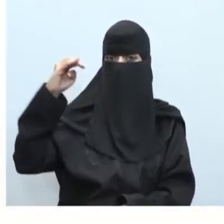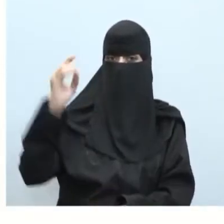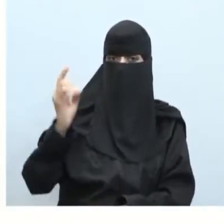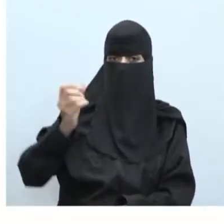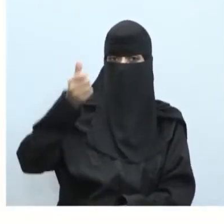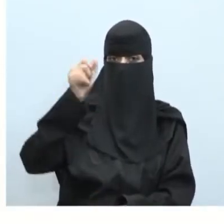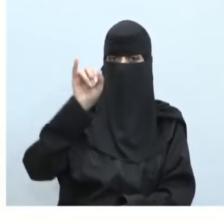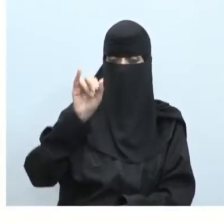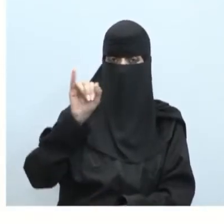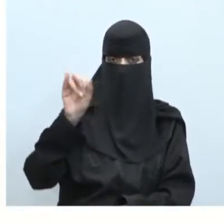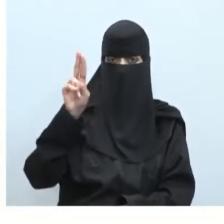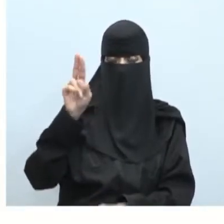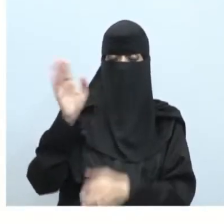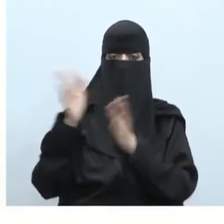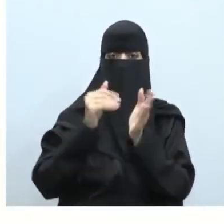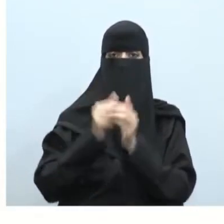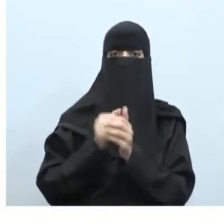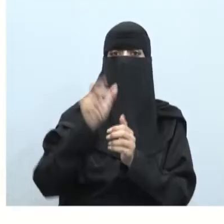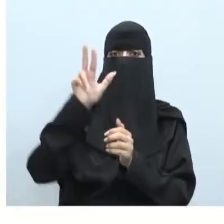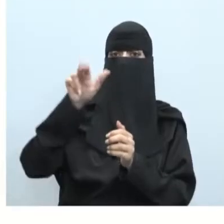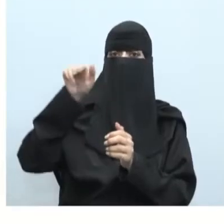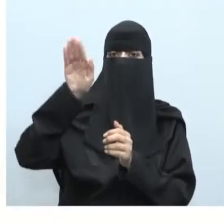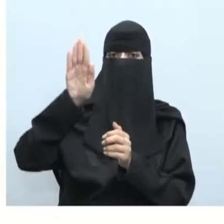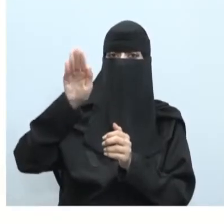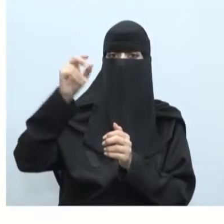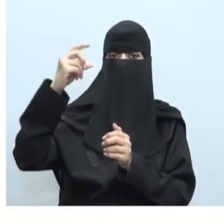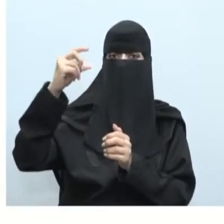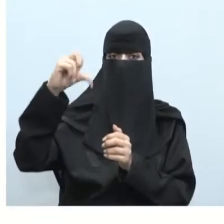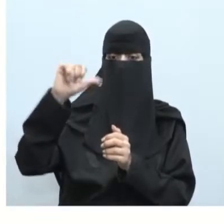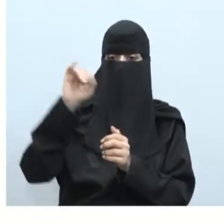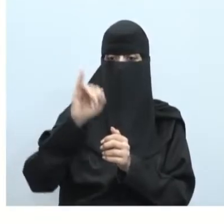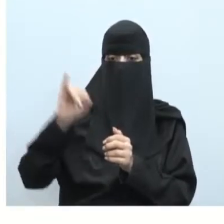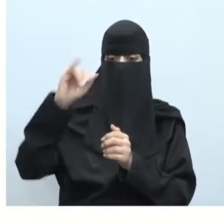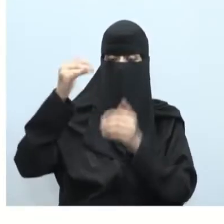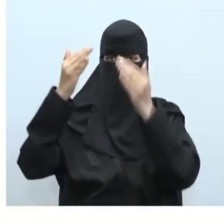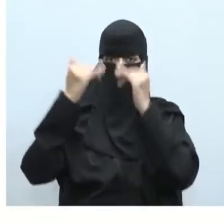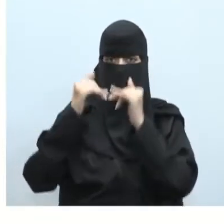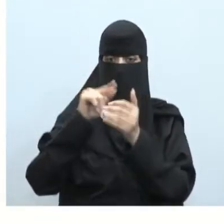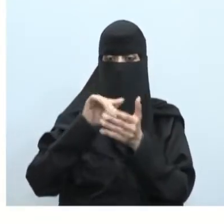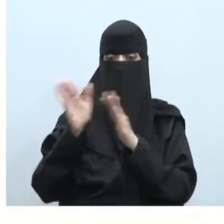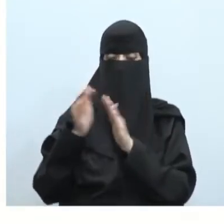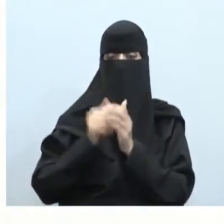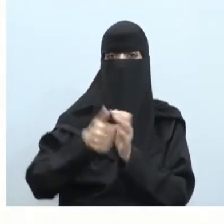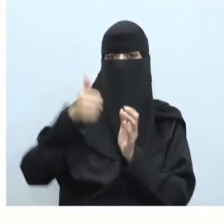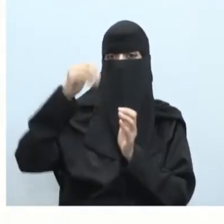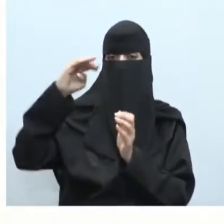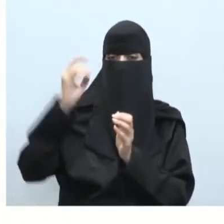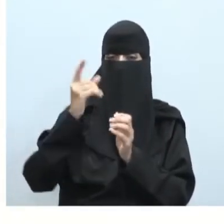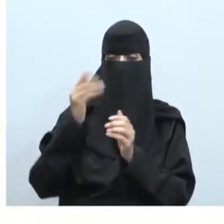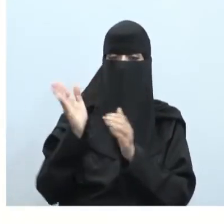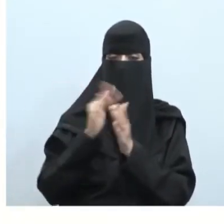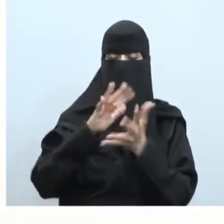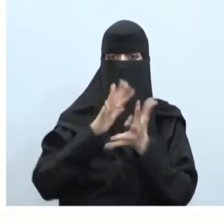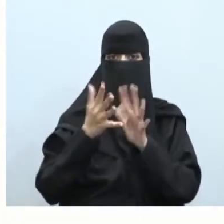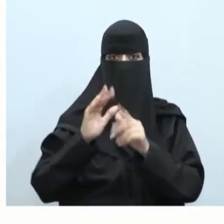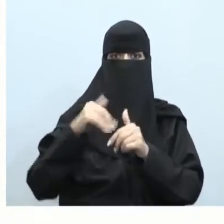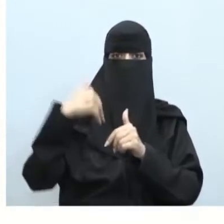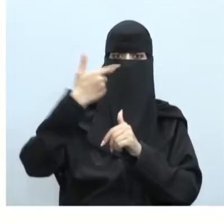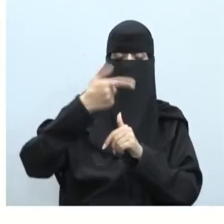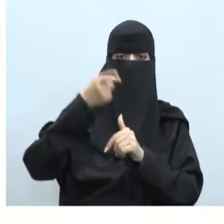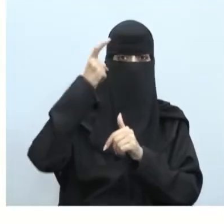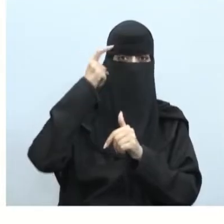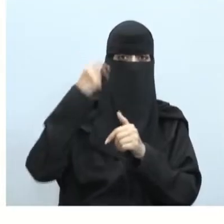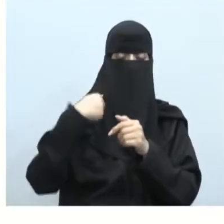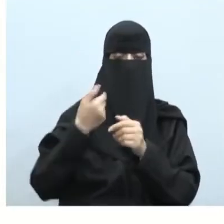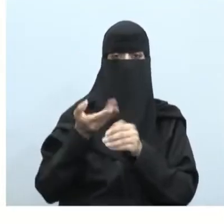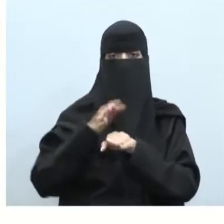السدم على الكواكب الأجرام شبه النجمية ومن ثم تعرفنا